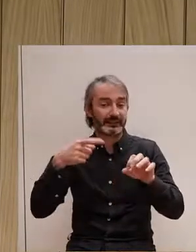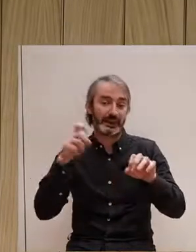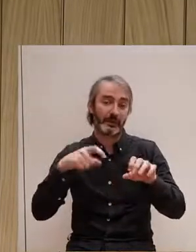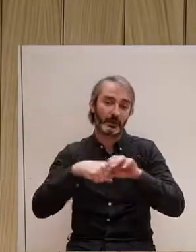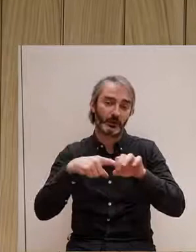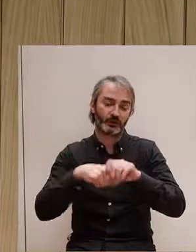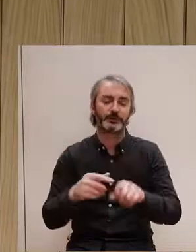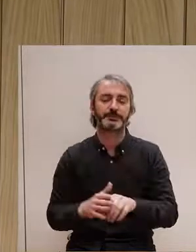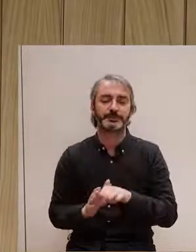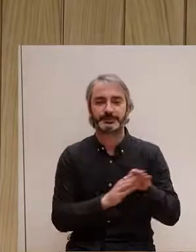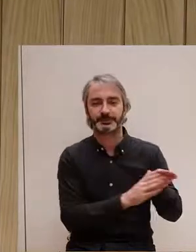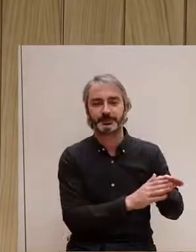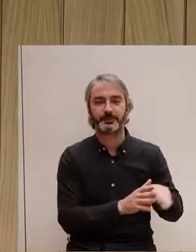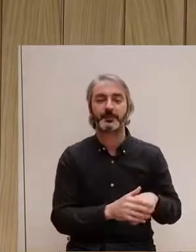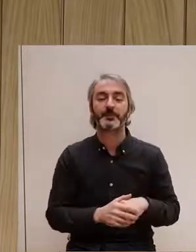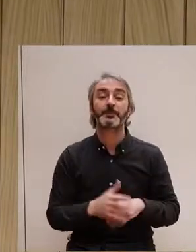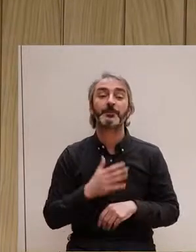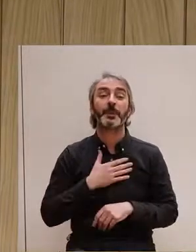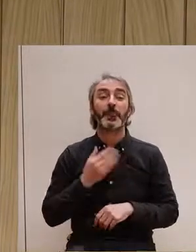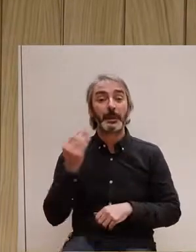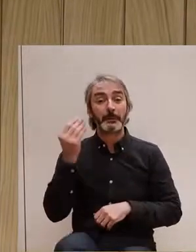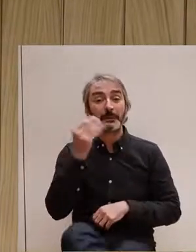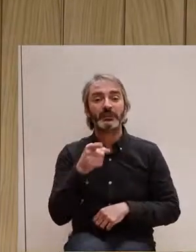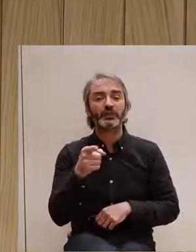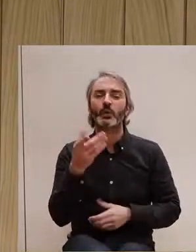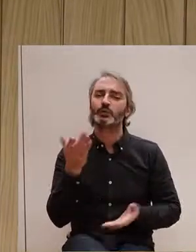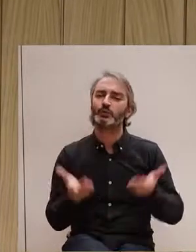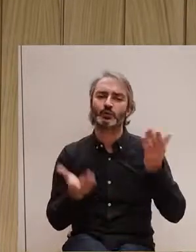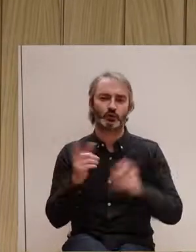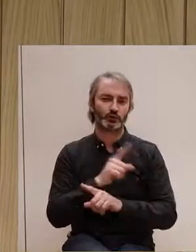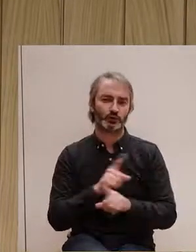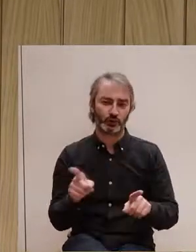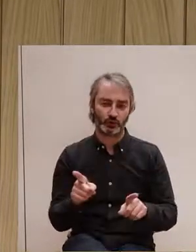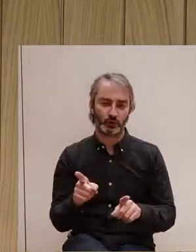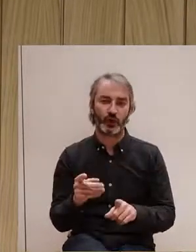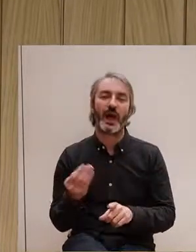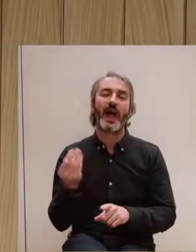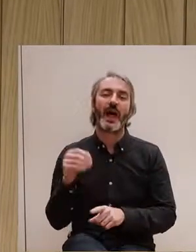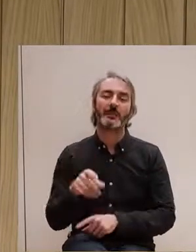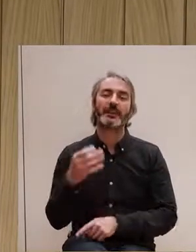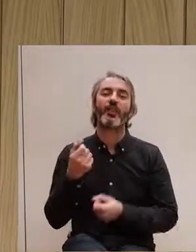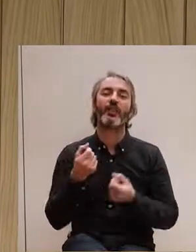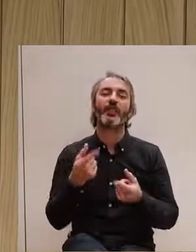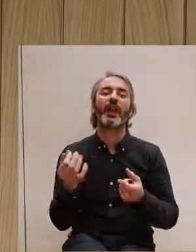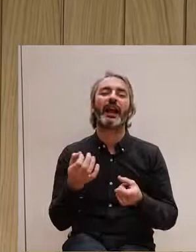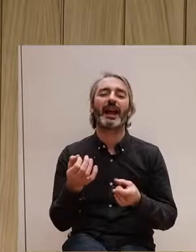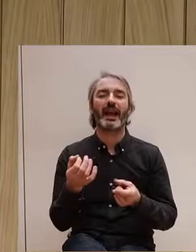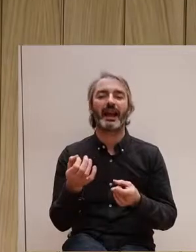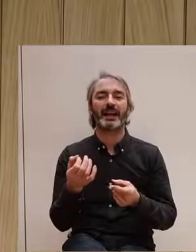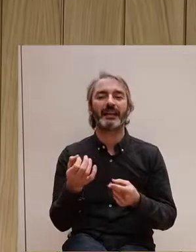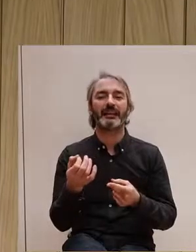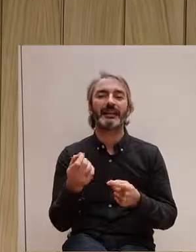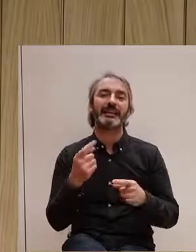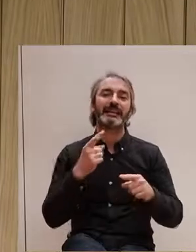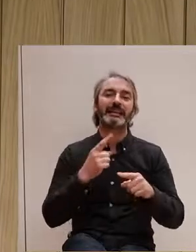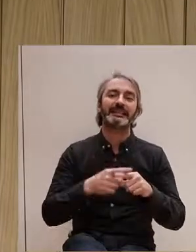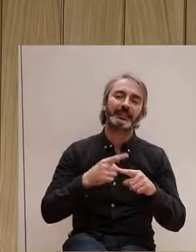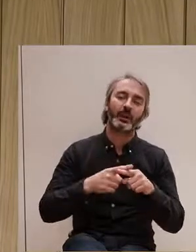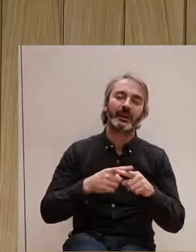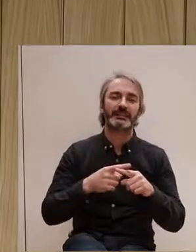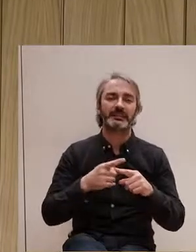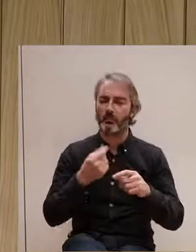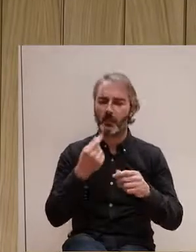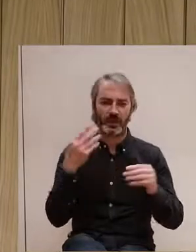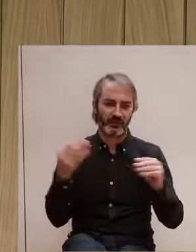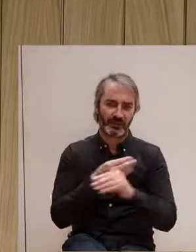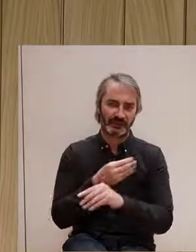Creiem que això és molt injust, no?, i que també genera un apropament a la sexualitat molt diferent entre persones socialitzades com a nois